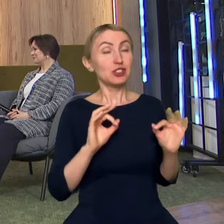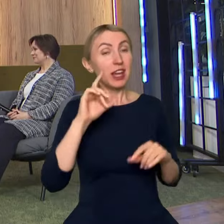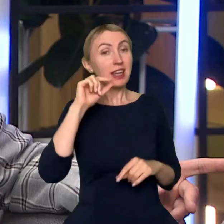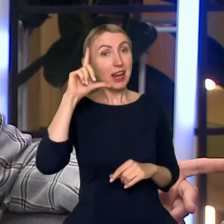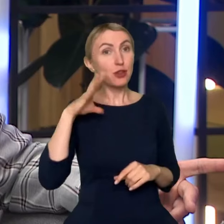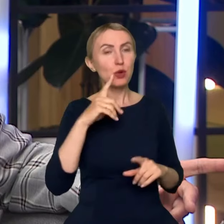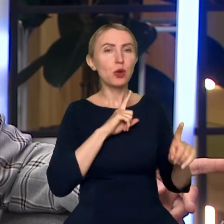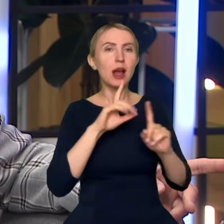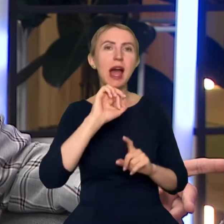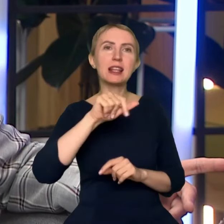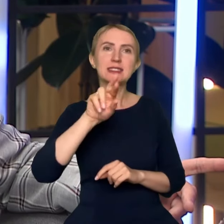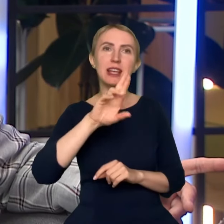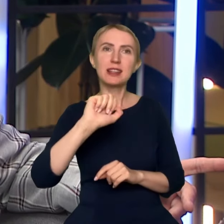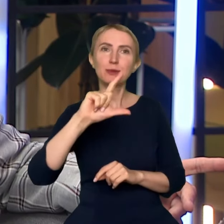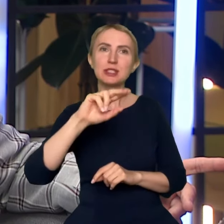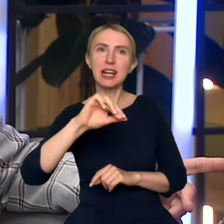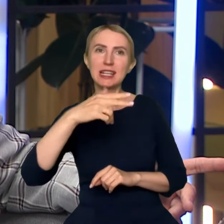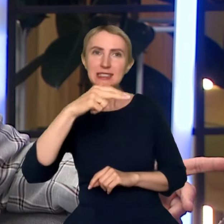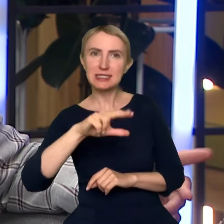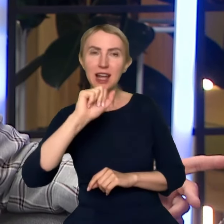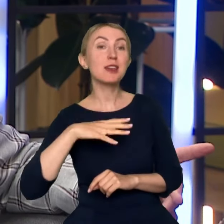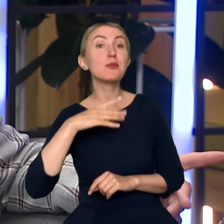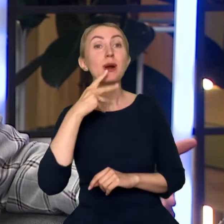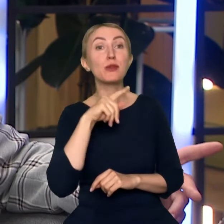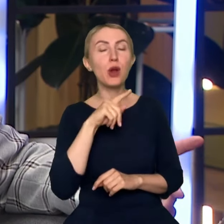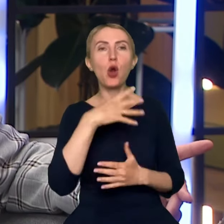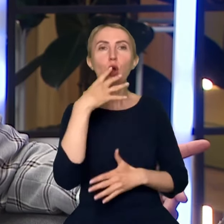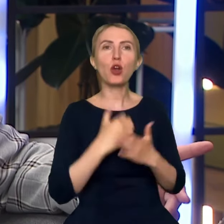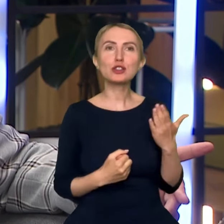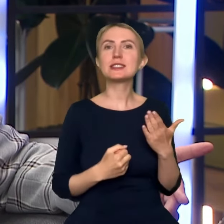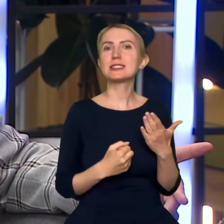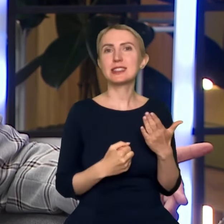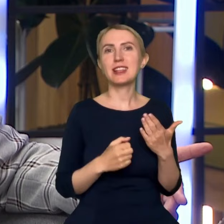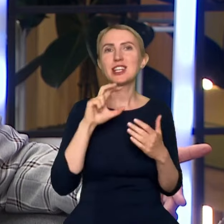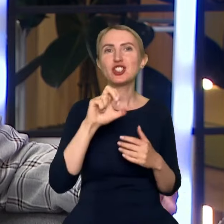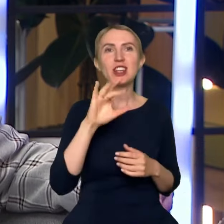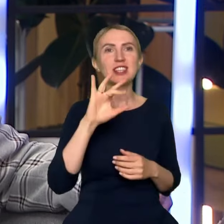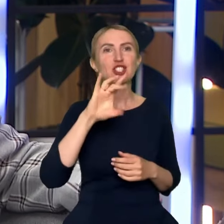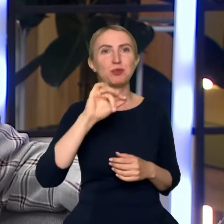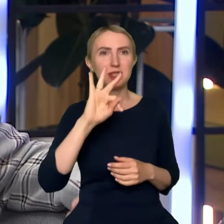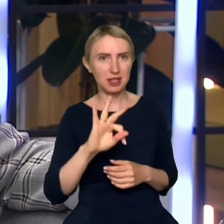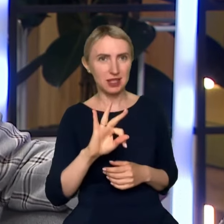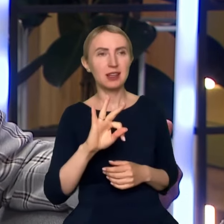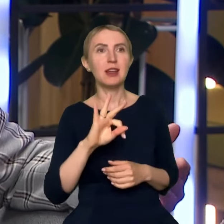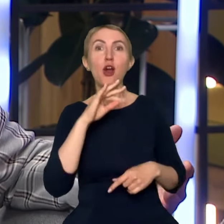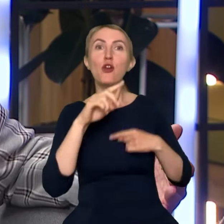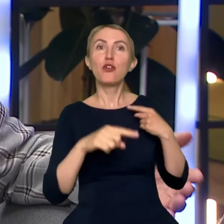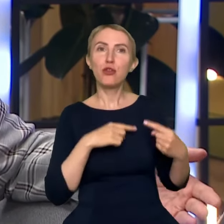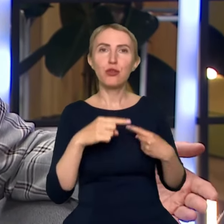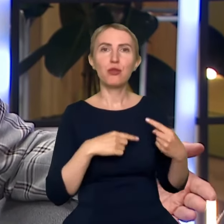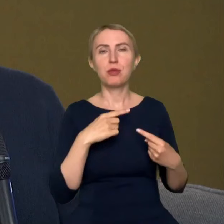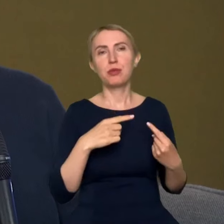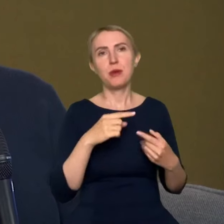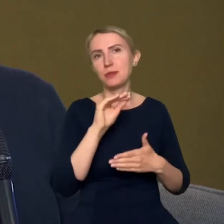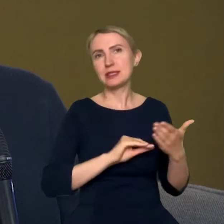z Aleksandrą Przegalińską i powiedziała o korzystaniu właśnie z tego czata GPT w procesie, nie wiem, nawet pisania